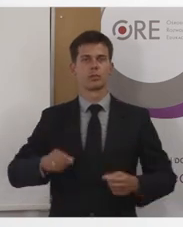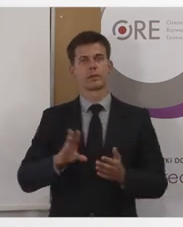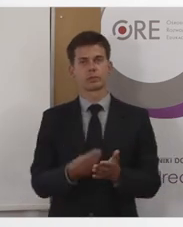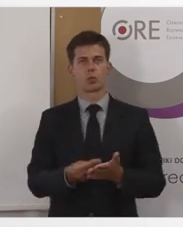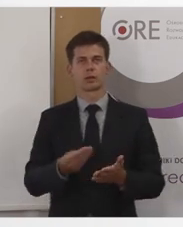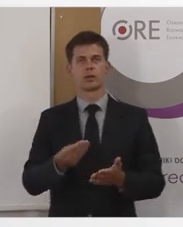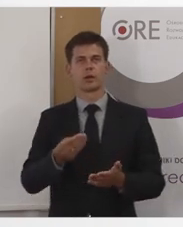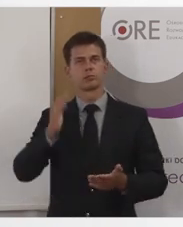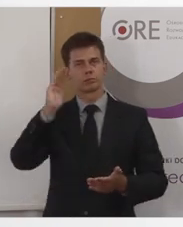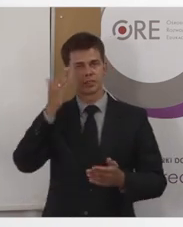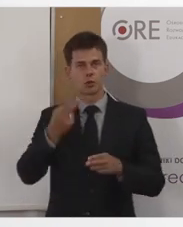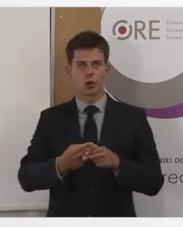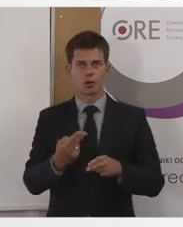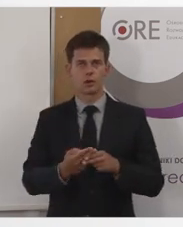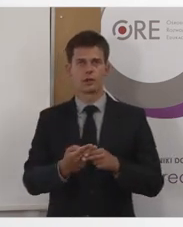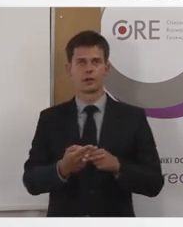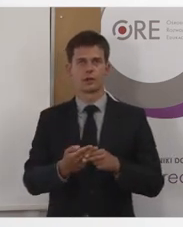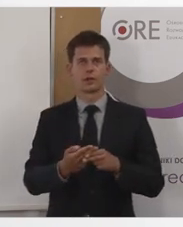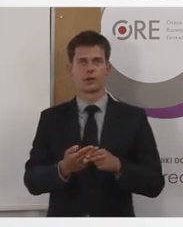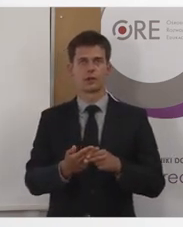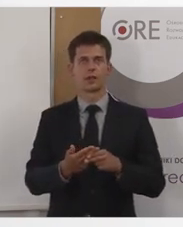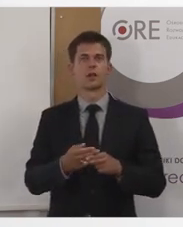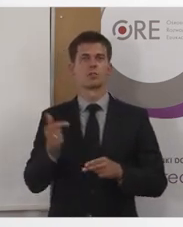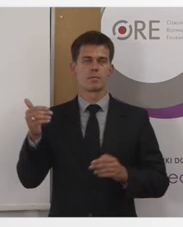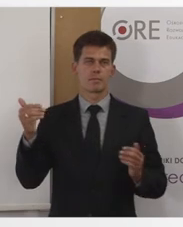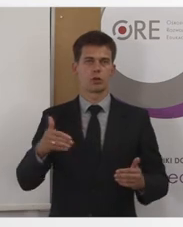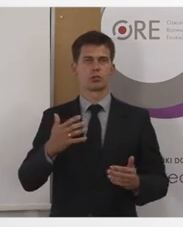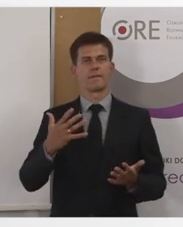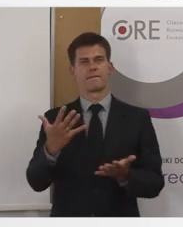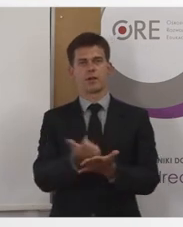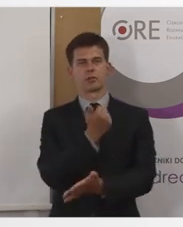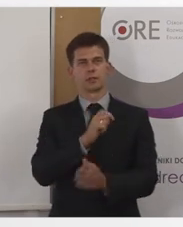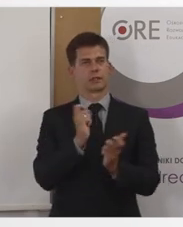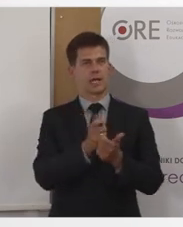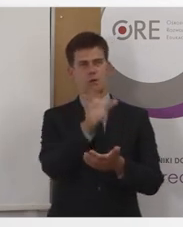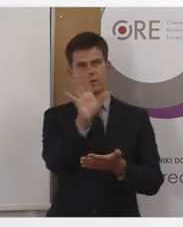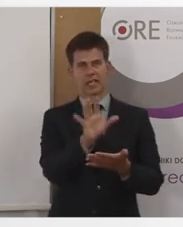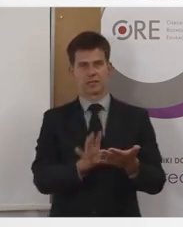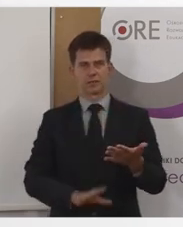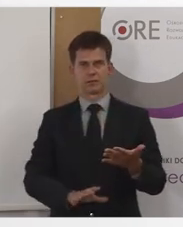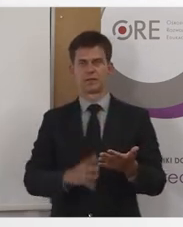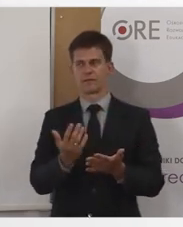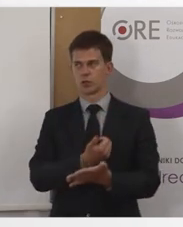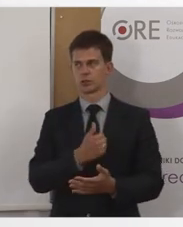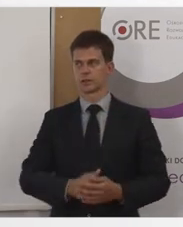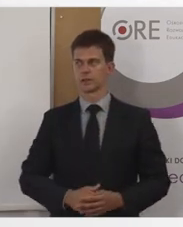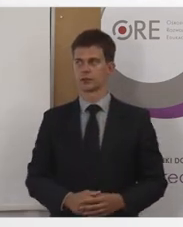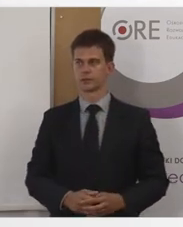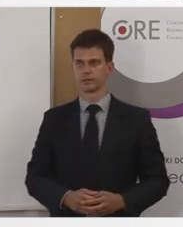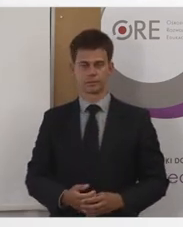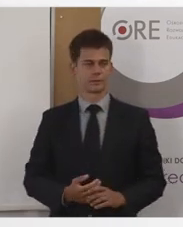niepełnosprawnością intelektualną mogły w pełni zapoznać się z ich treścią.